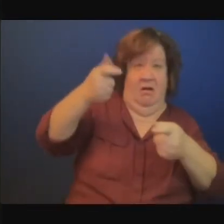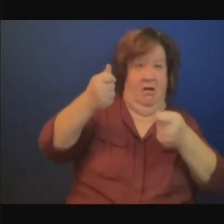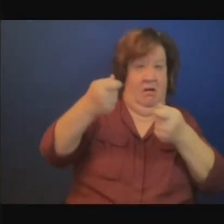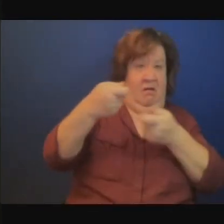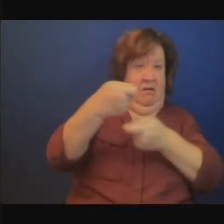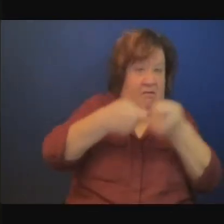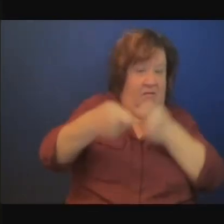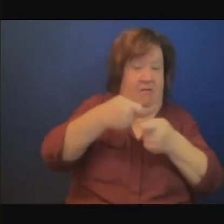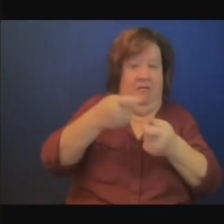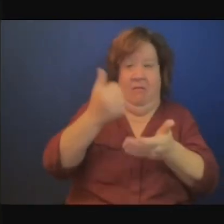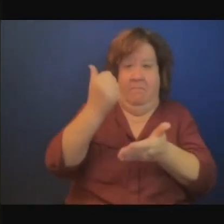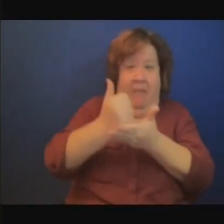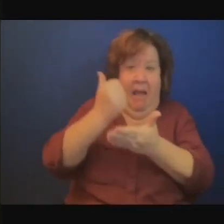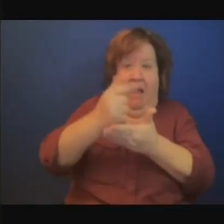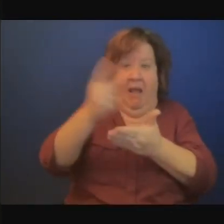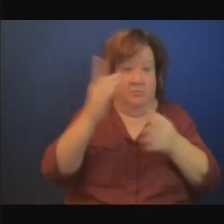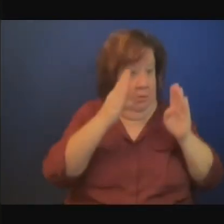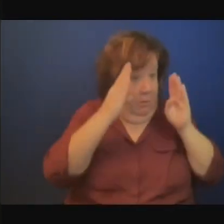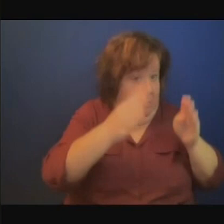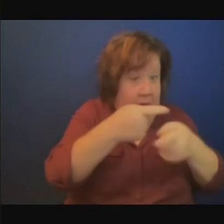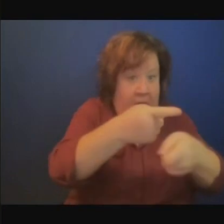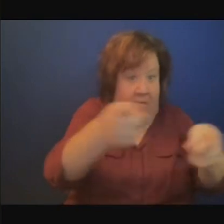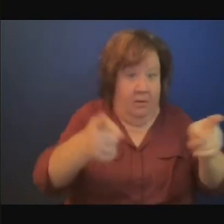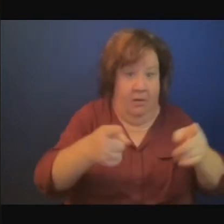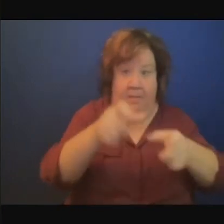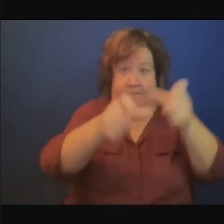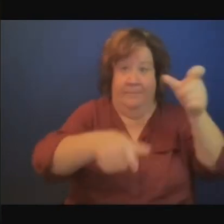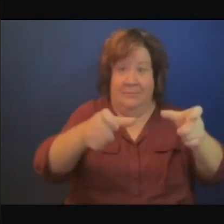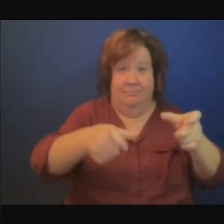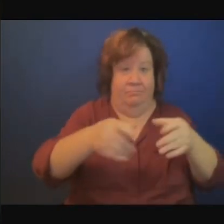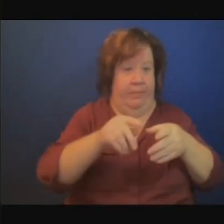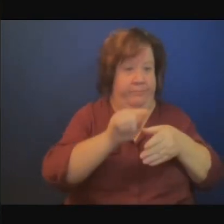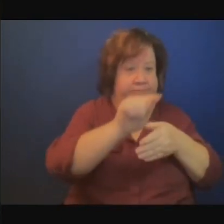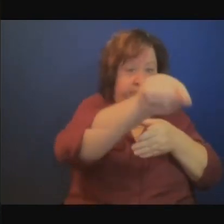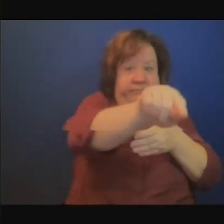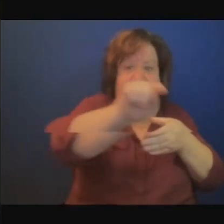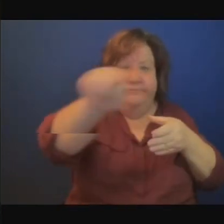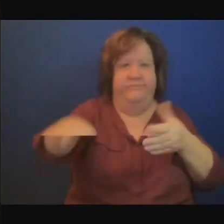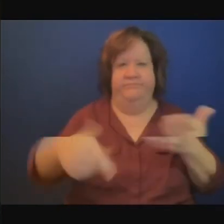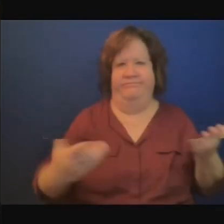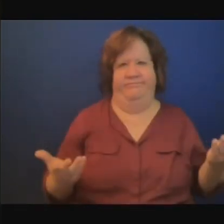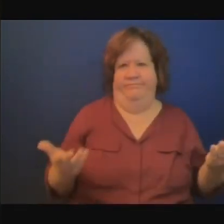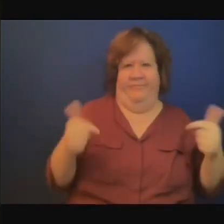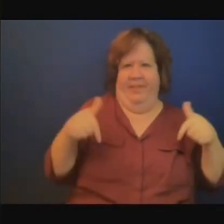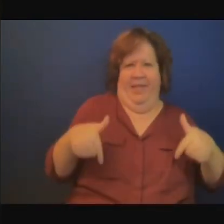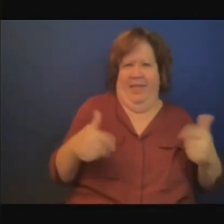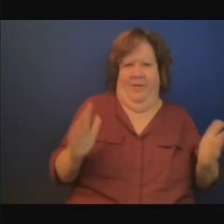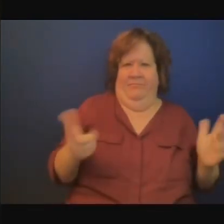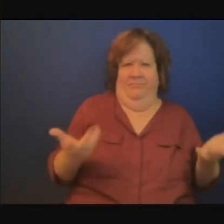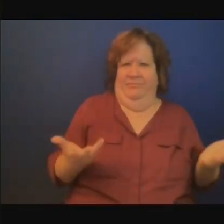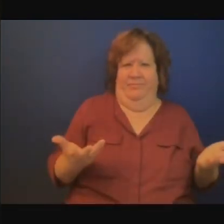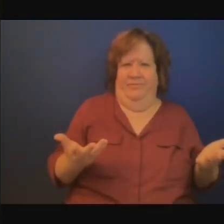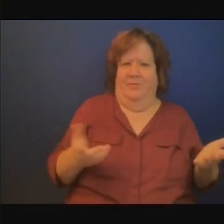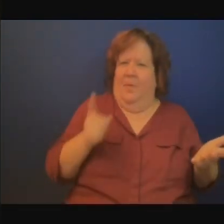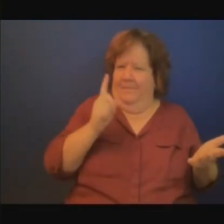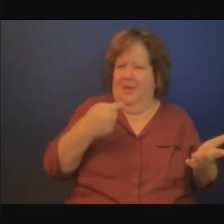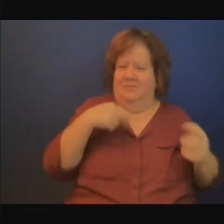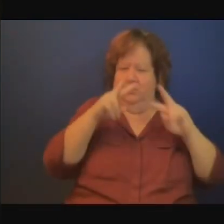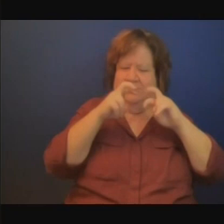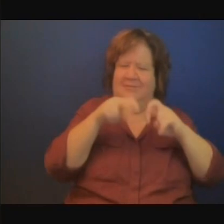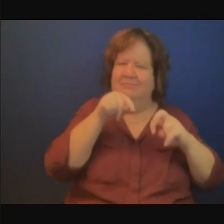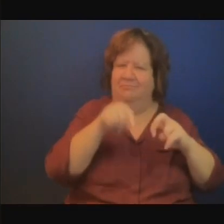revoyons tout cela pour revenir au niveau plus élevé les architectures de financement regardons la banque mondiale